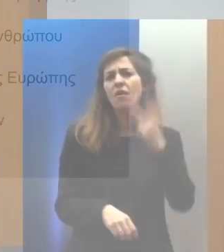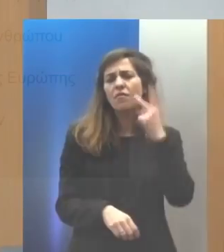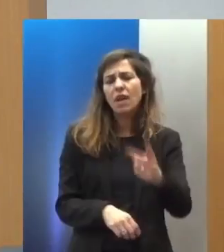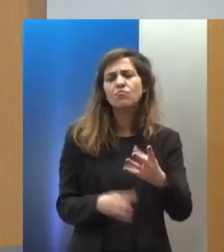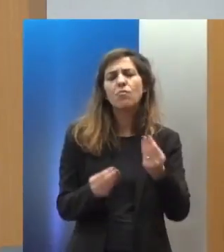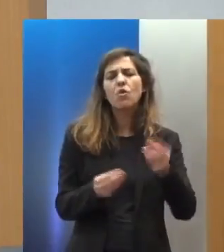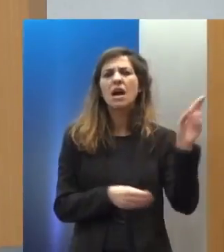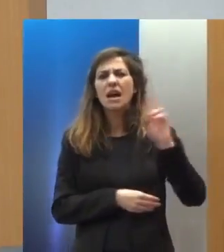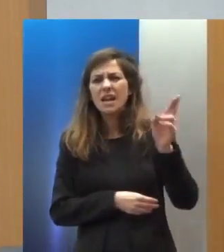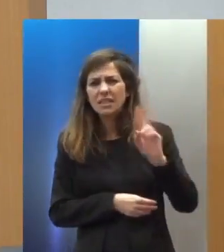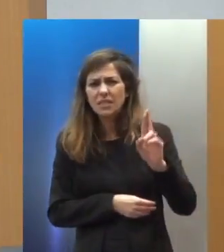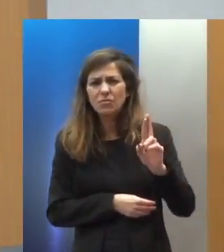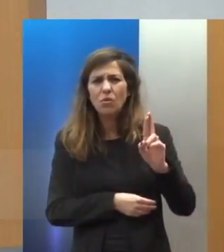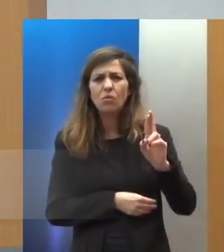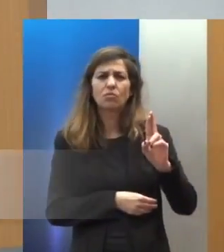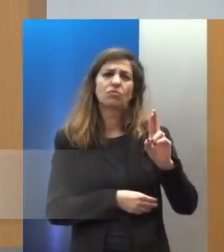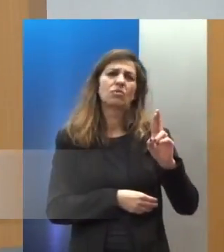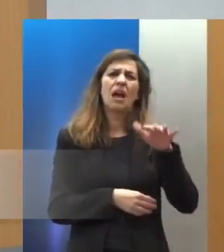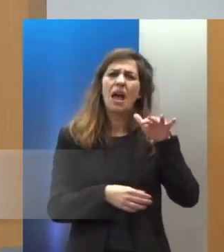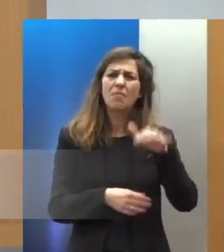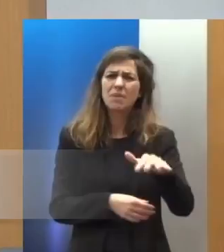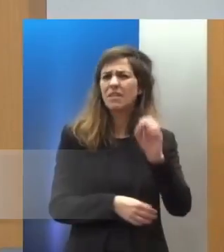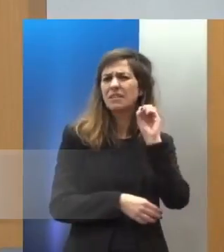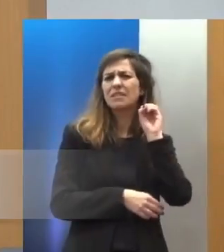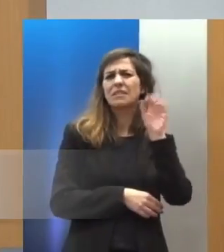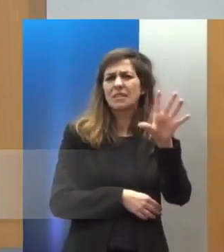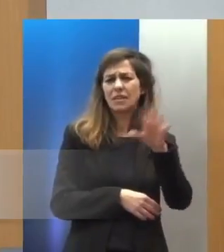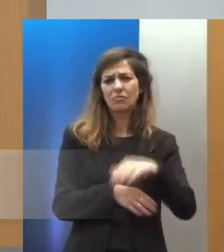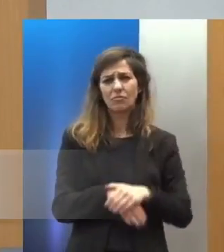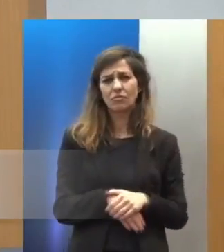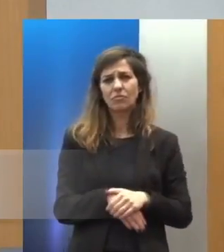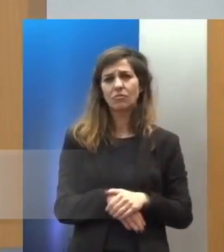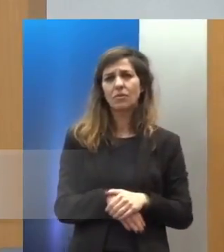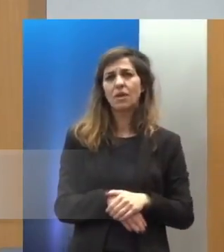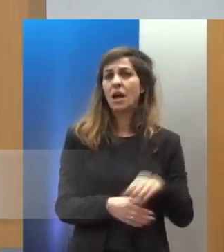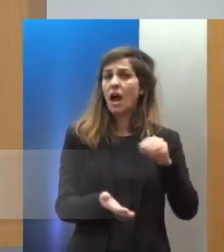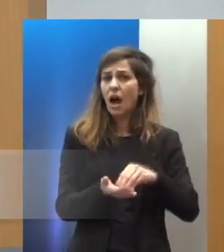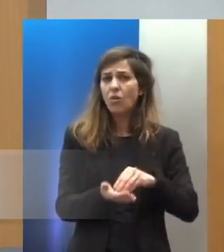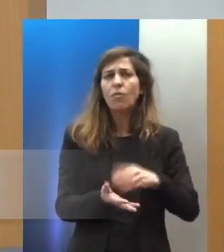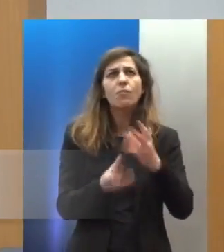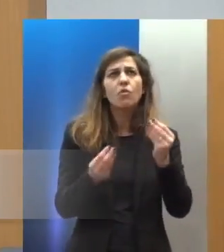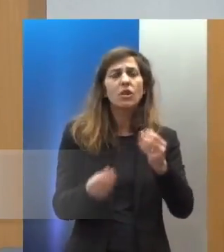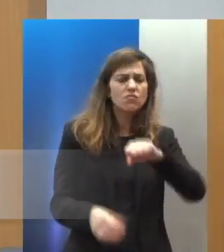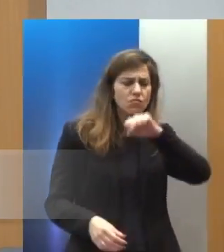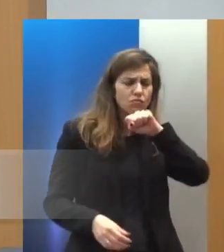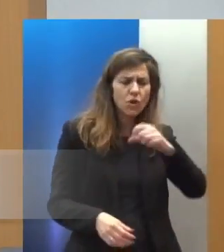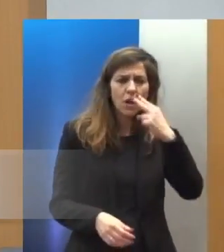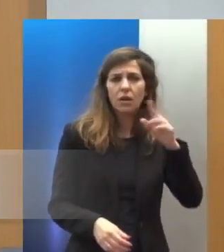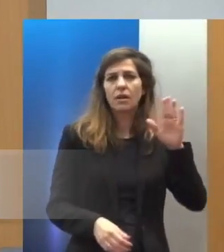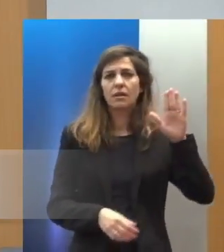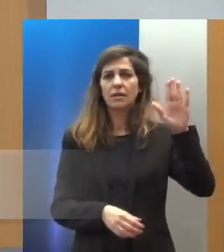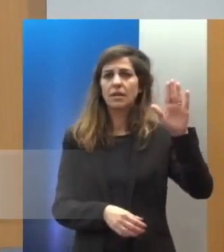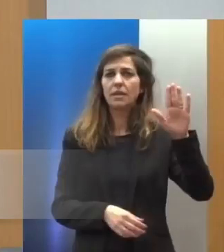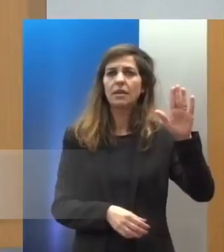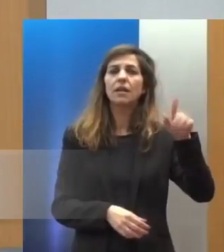ρατσισμού, φασιστικών συμπεριφορών, ακόμη και εγκομιασμού της ναζιστικής ιδεολογίας, διεκδικούν να